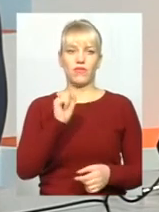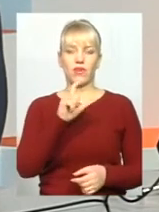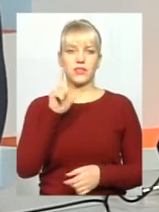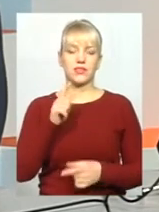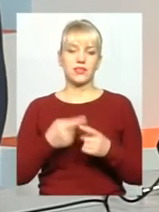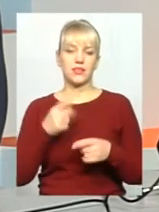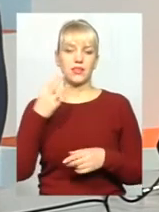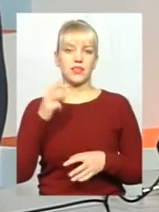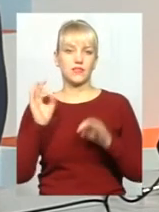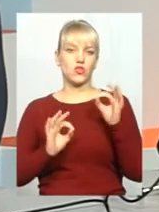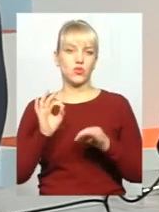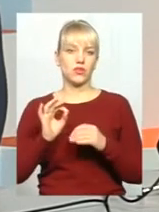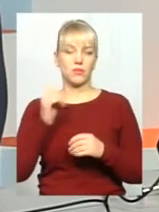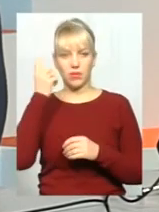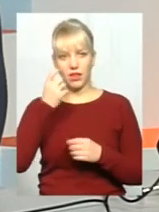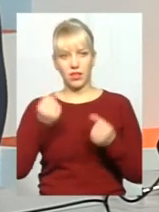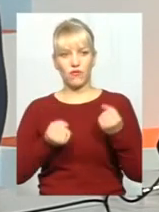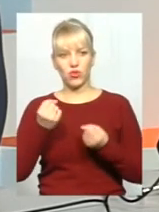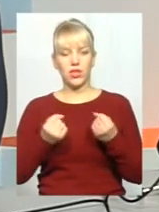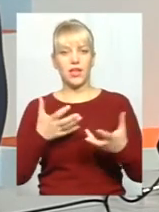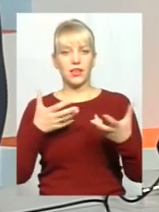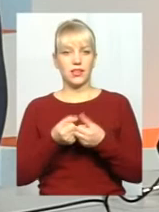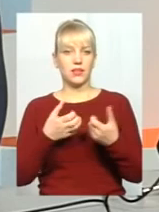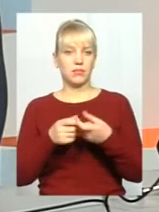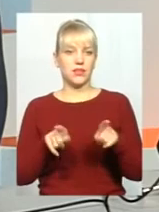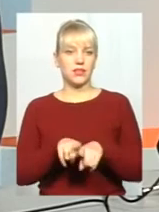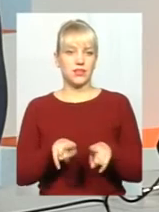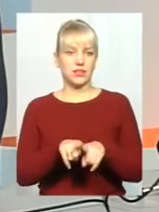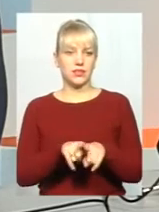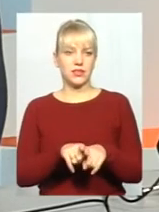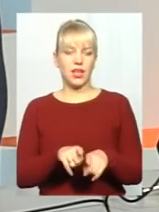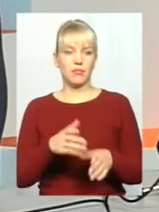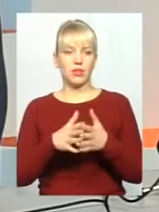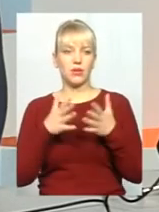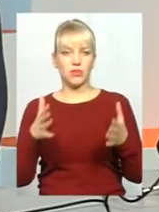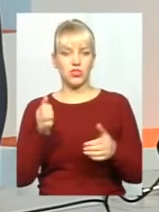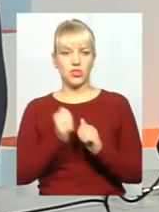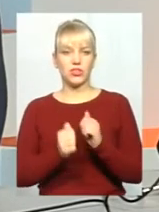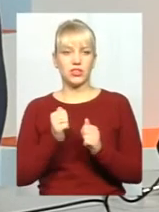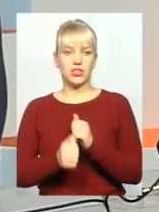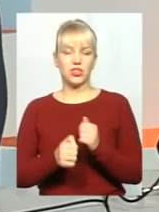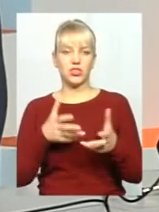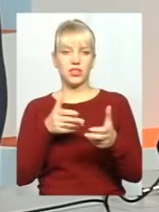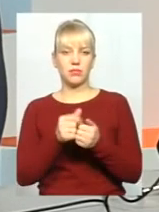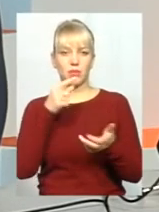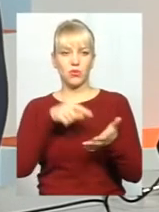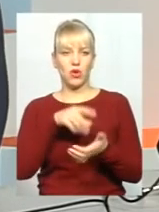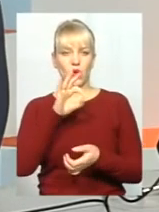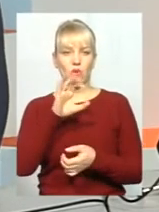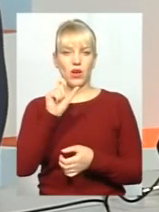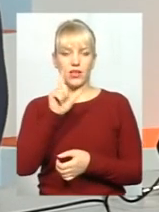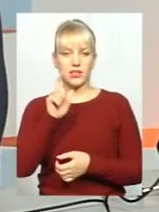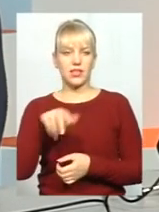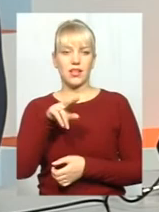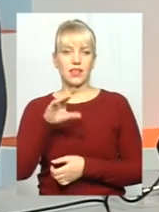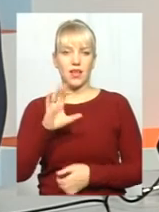% майже п'яних водій. Щодо ДТП, то майже такі самі показники. Тобто набагато частіше в ДТП все ж таки попадають ВАЗи, ДЕО,